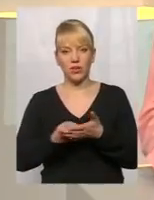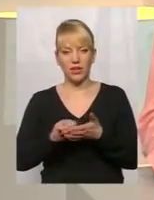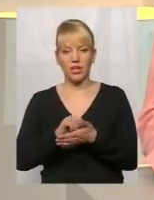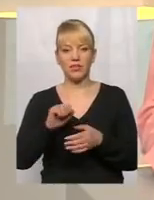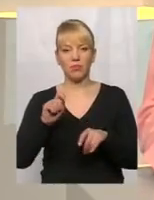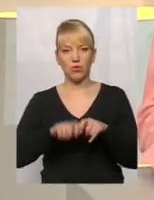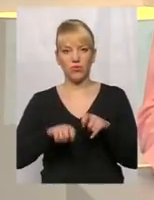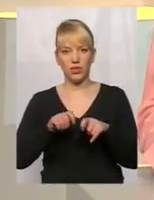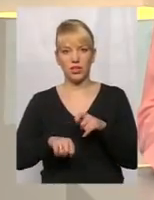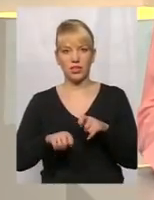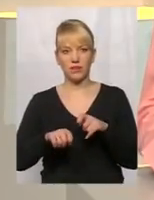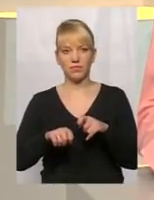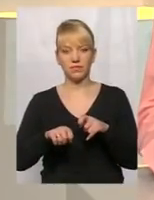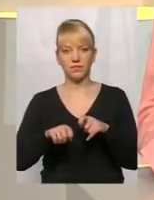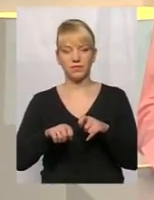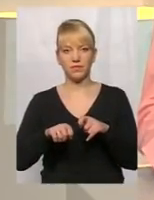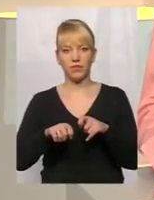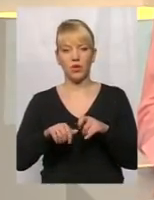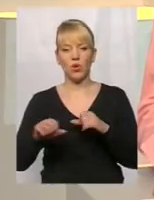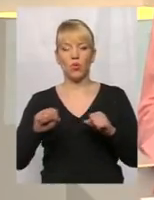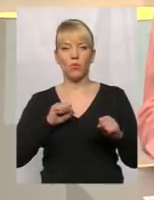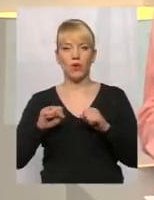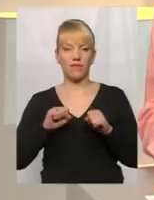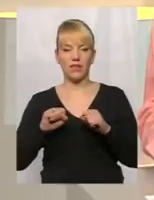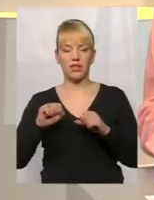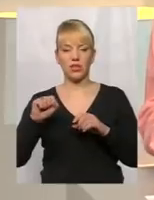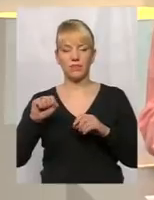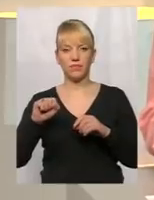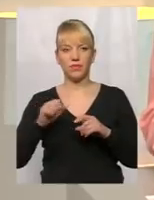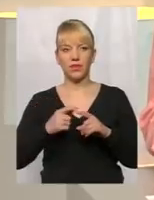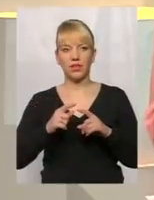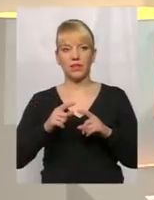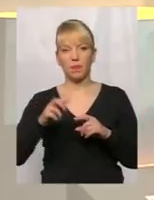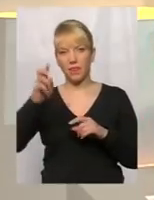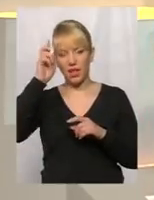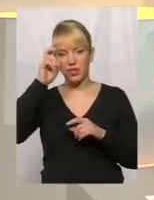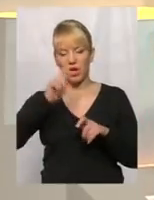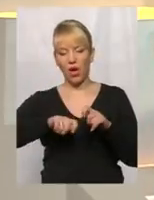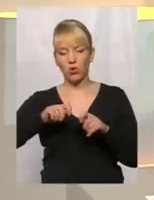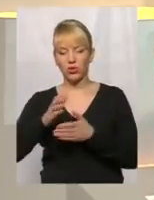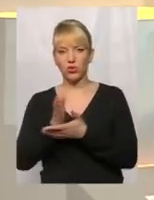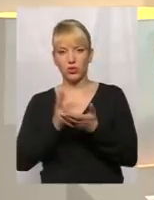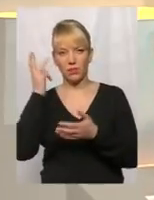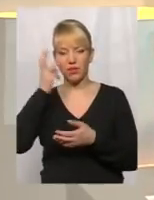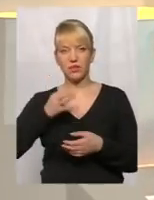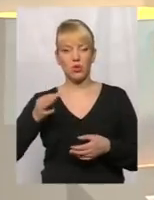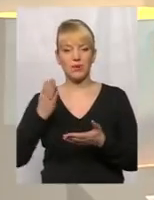перевірки управління Західного офісу Держаудитслужби у Хмельницької області стала